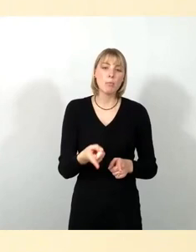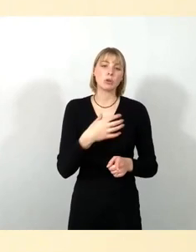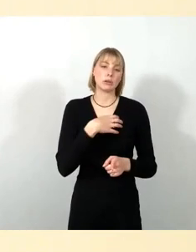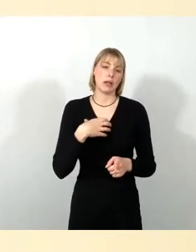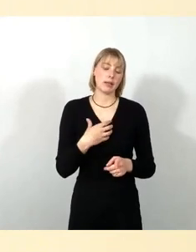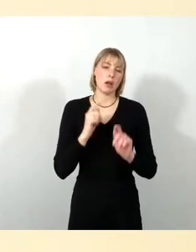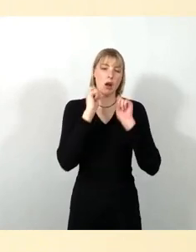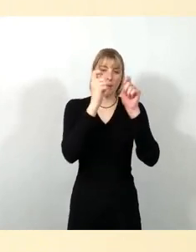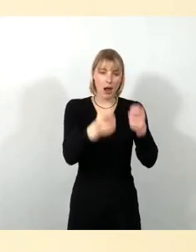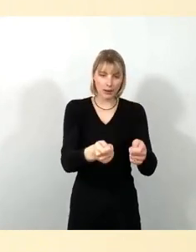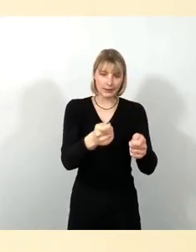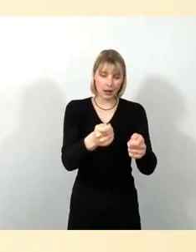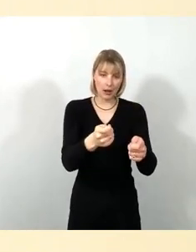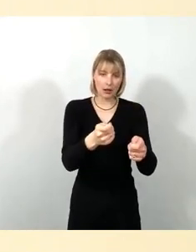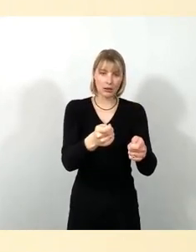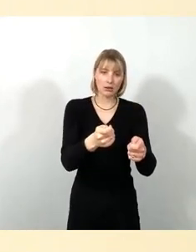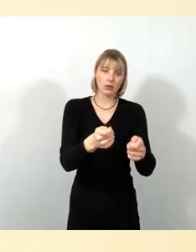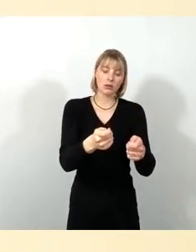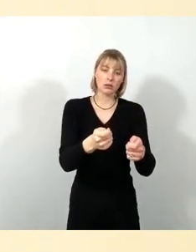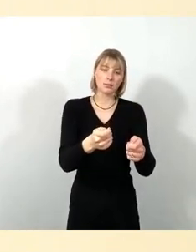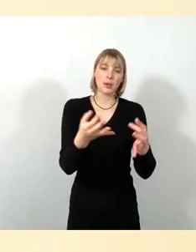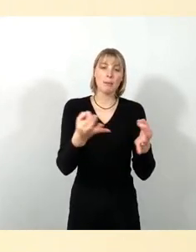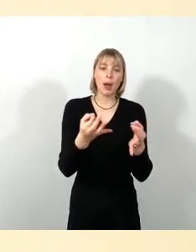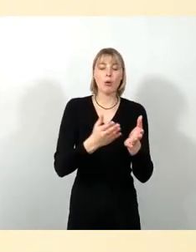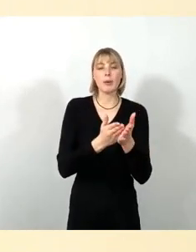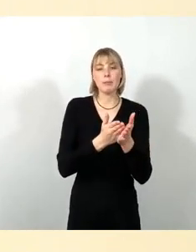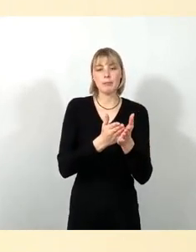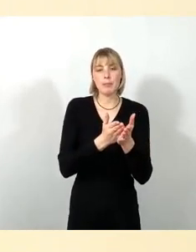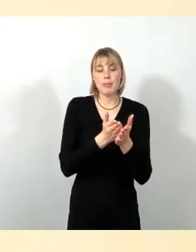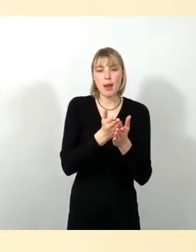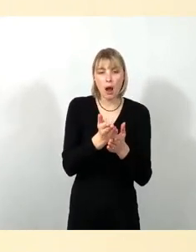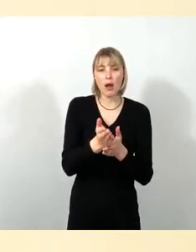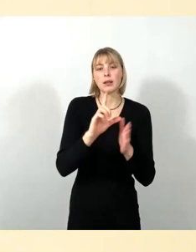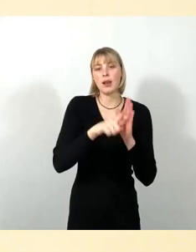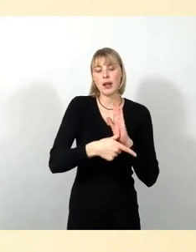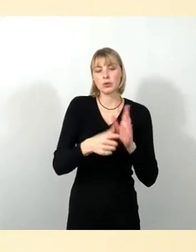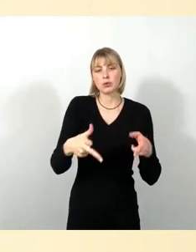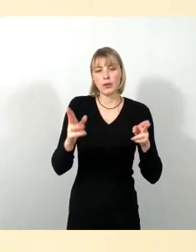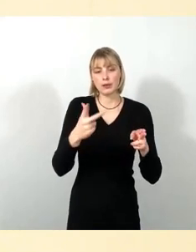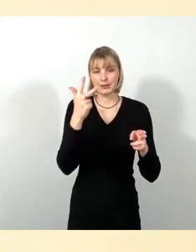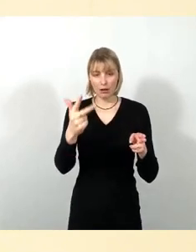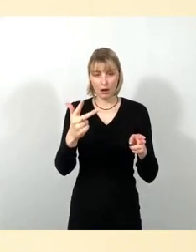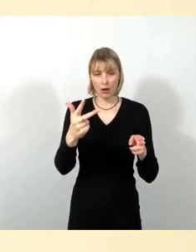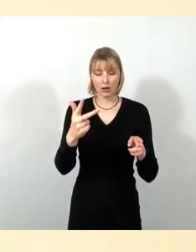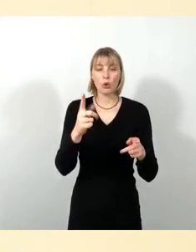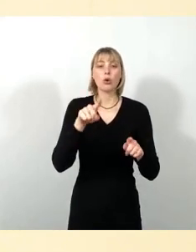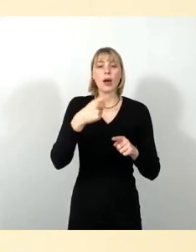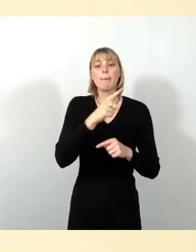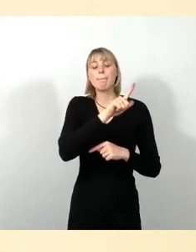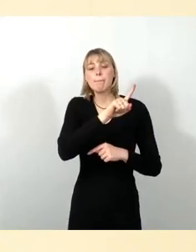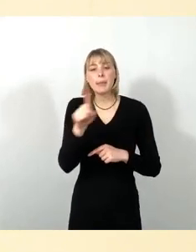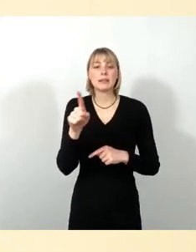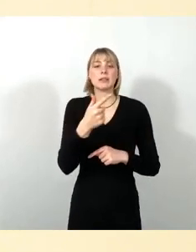einer gewissen Planreife Leistungsphase 3 einreichen und dann soll bis 2028 spätestens